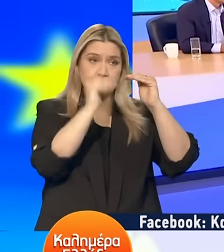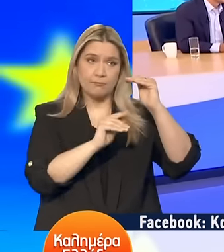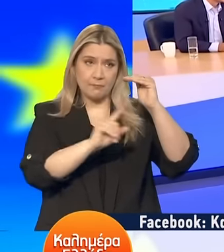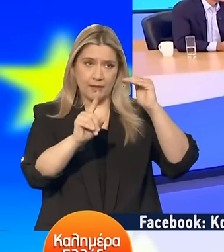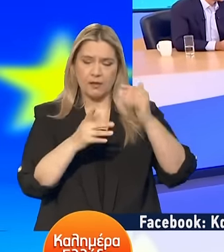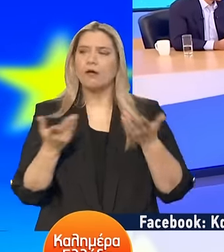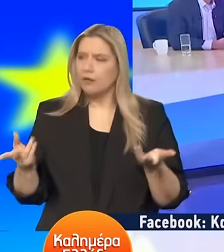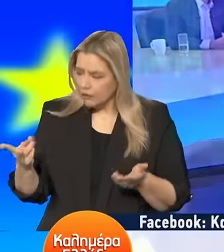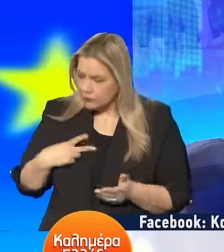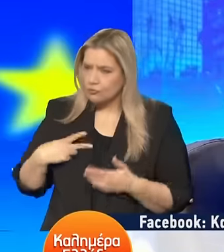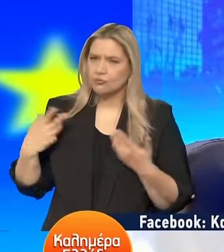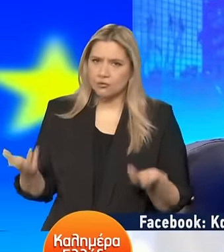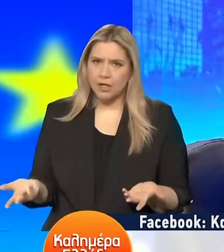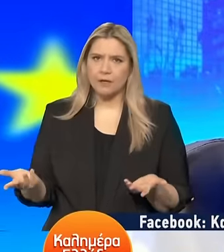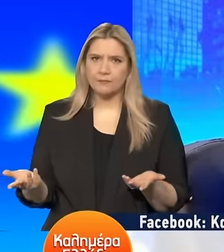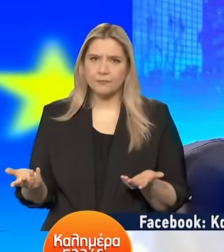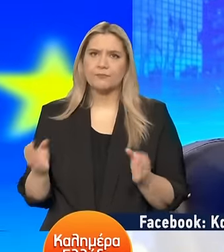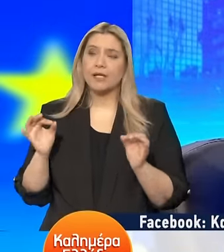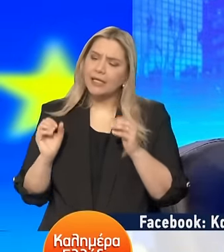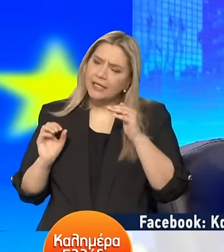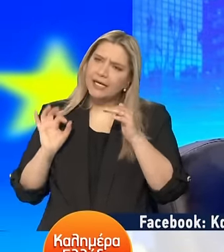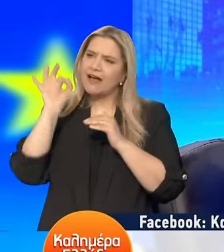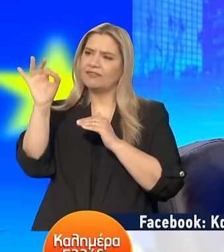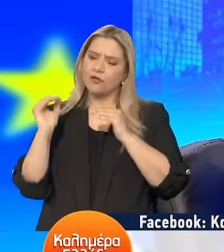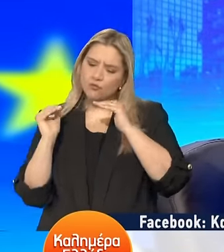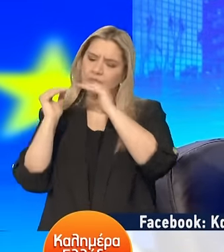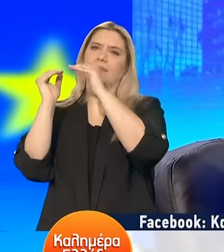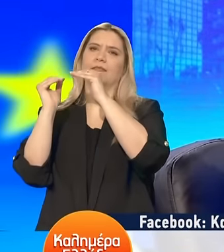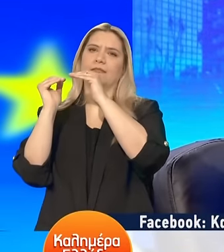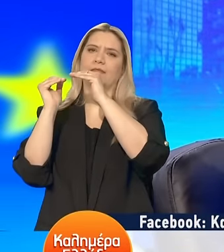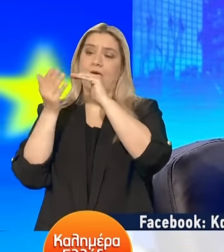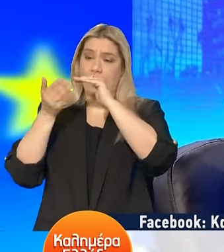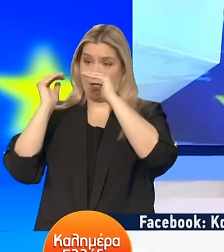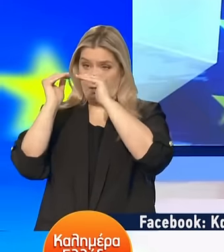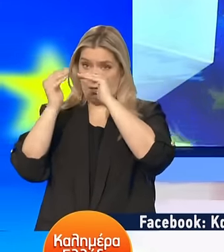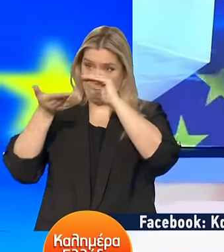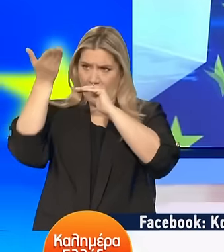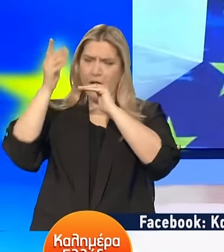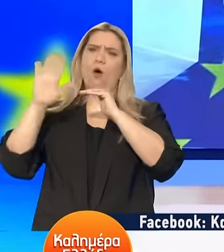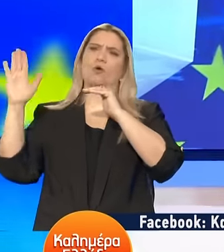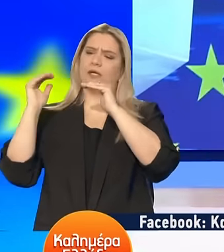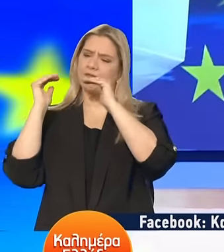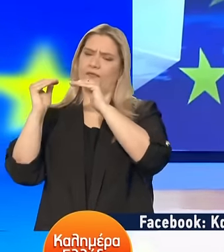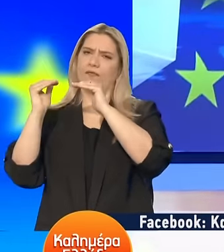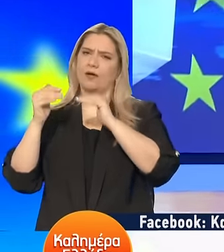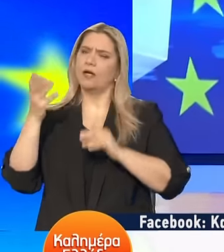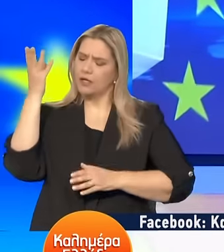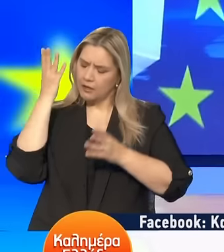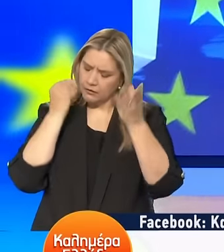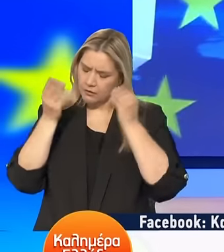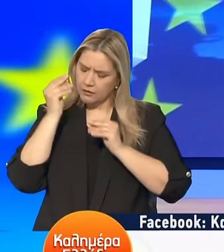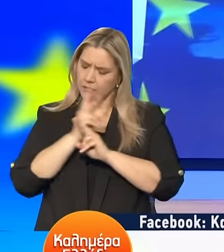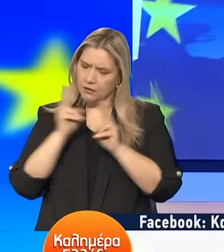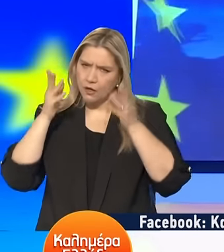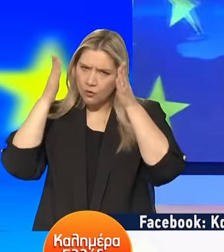Εποφανώς Ή να φτάσουμε τον πύχη Δεν βάζουμε ένα πύχη για να περάσουμε από κάτω Έχω μάθει στις εκλογές να θέτω ξεκάθαρους